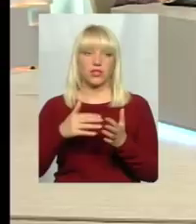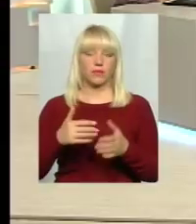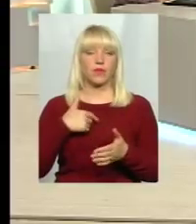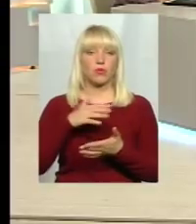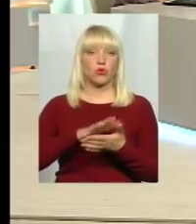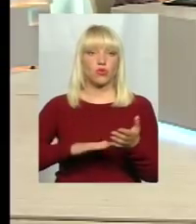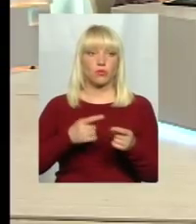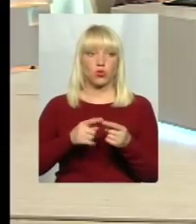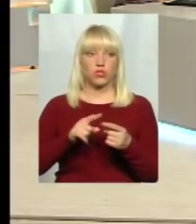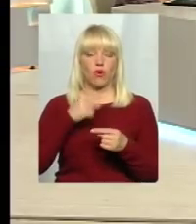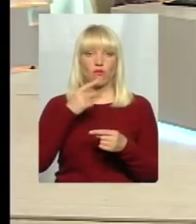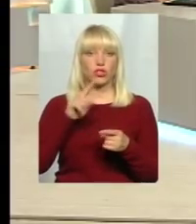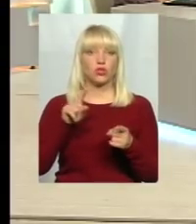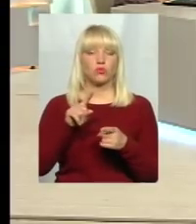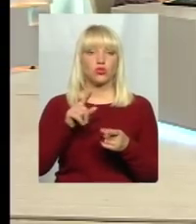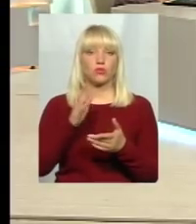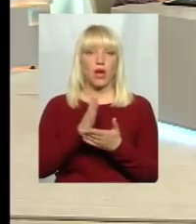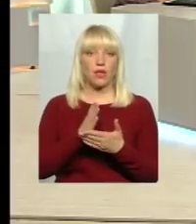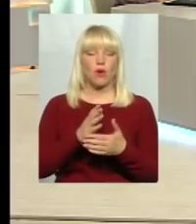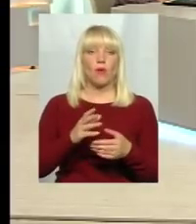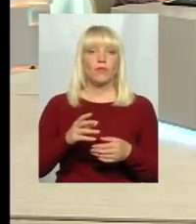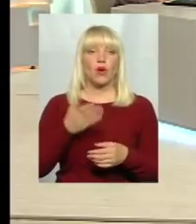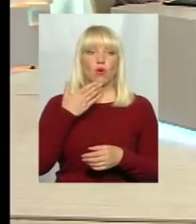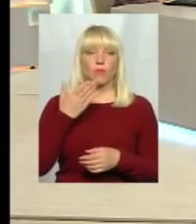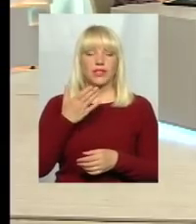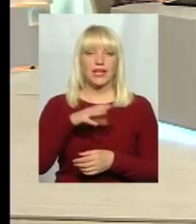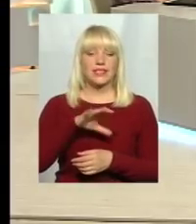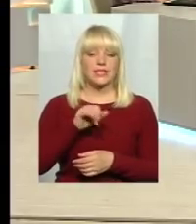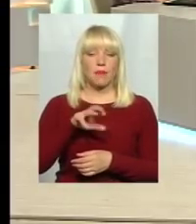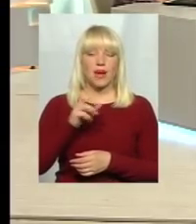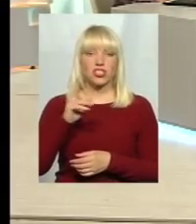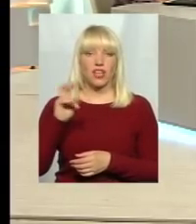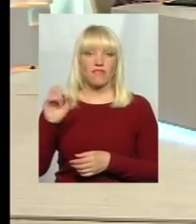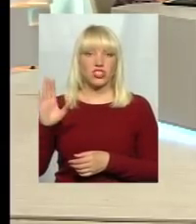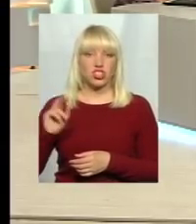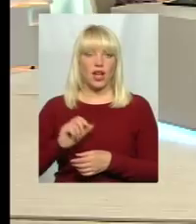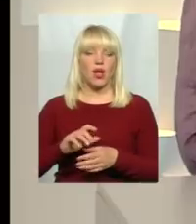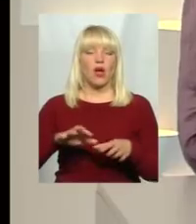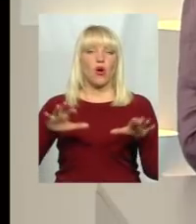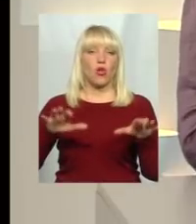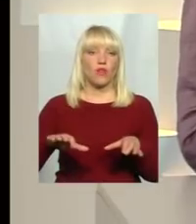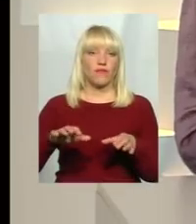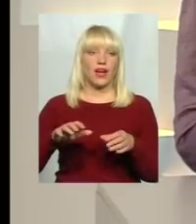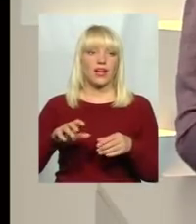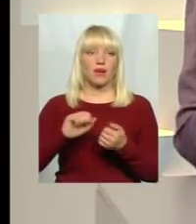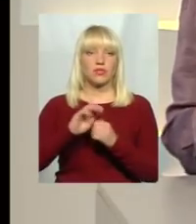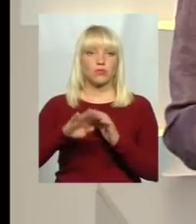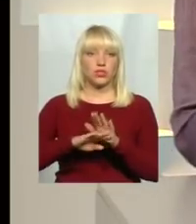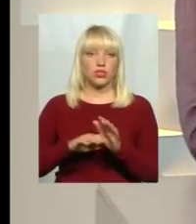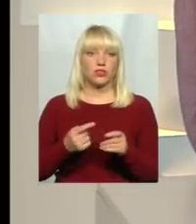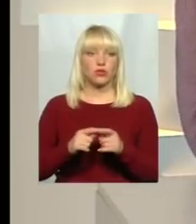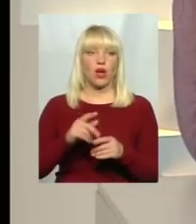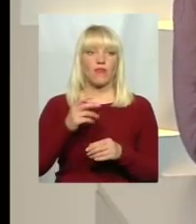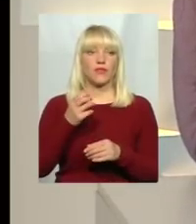вами про це говорити, тому що маємо коментар пана Сімашкевича, кам'янець-підільського міського голови, а він, до речі, ще у 2015-му, от після